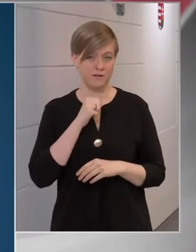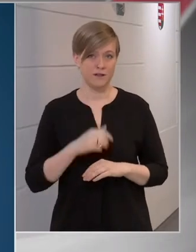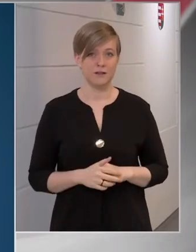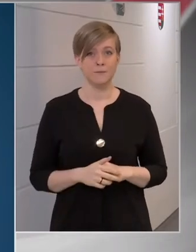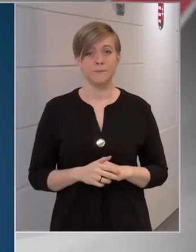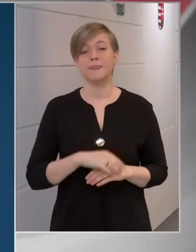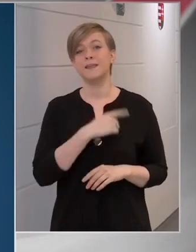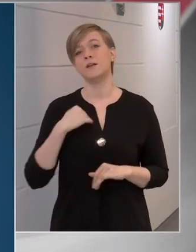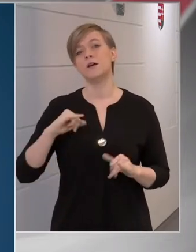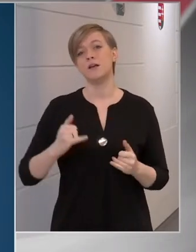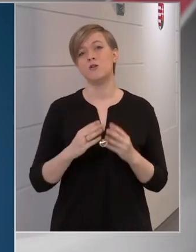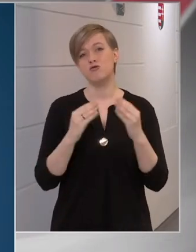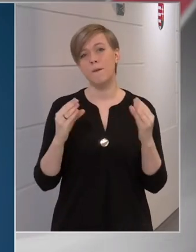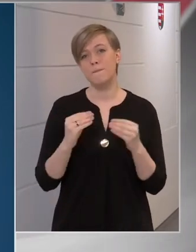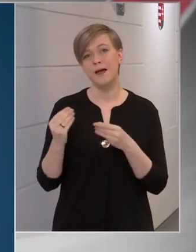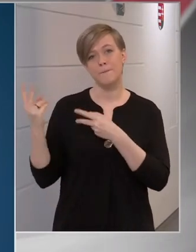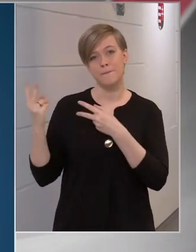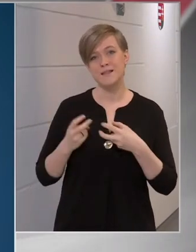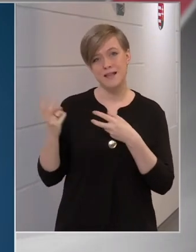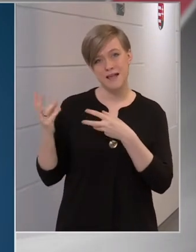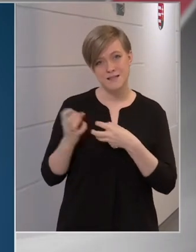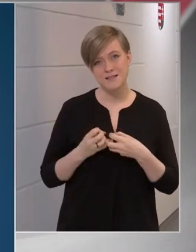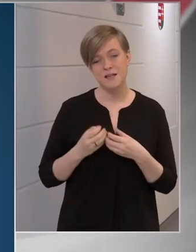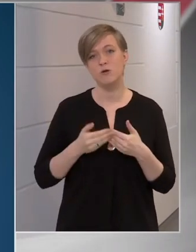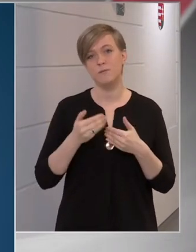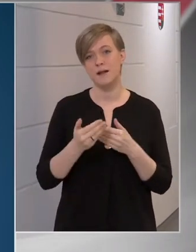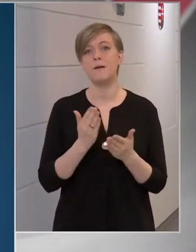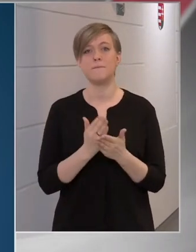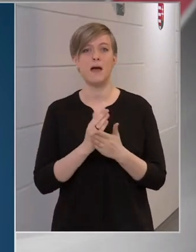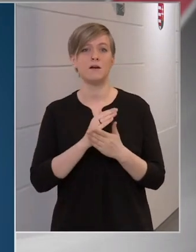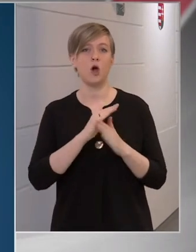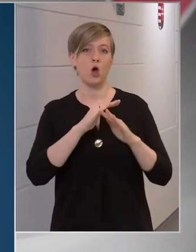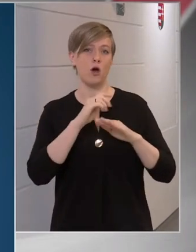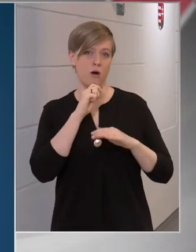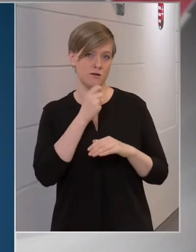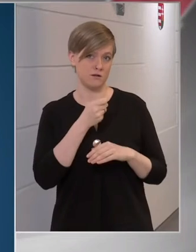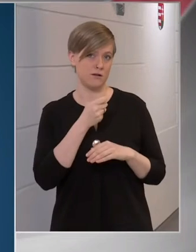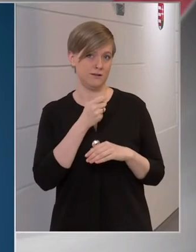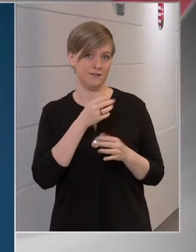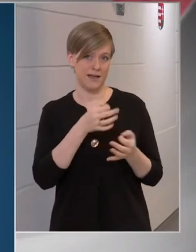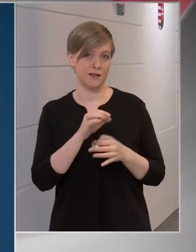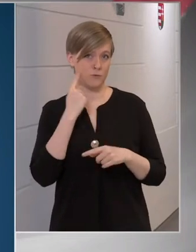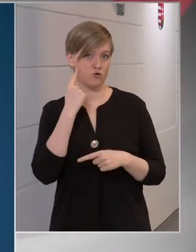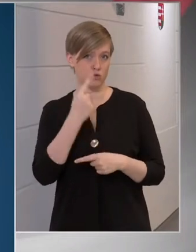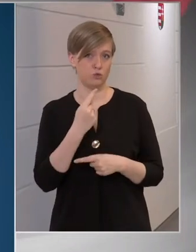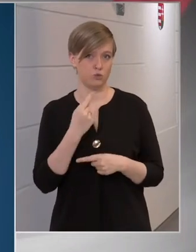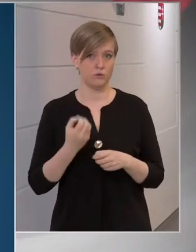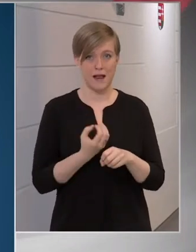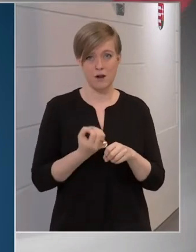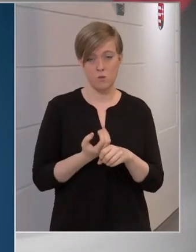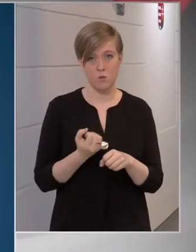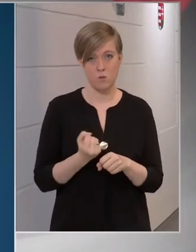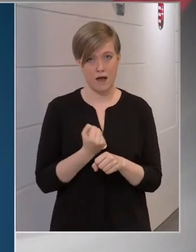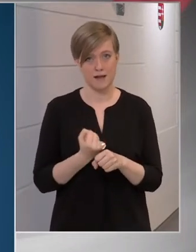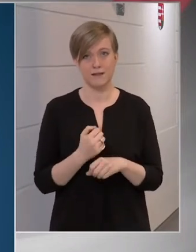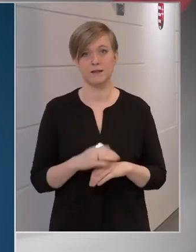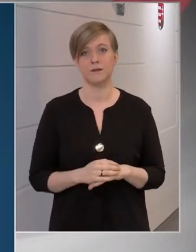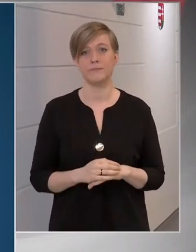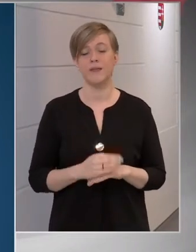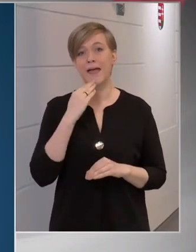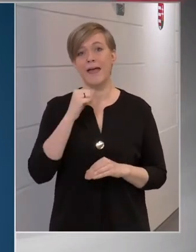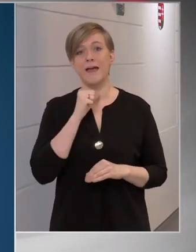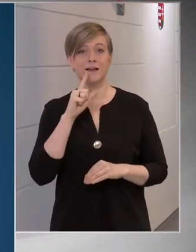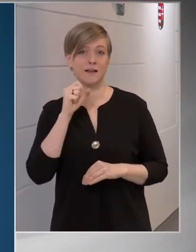Kínai és japán beszerzések mellett, ráadásul most már hazai gyártásban is tudunk előállítani, az